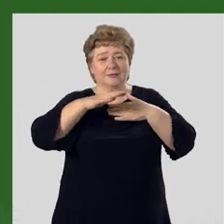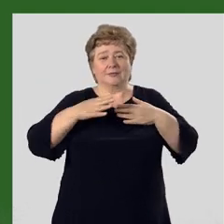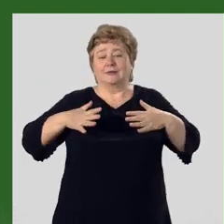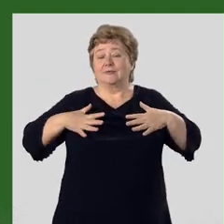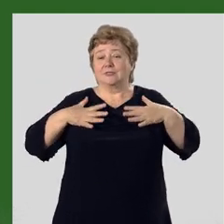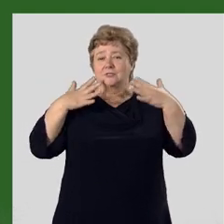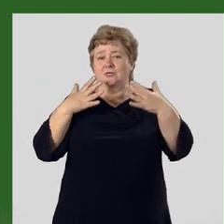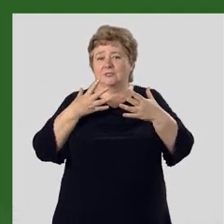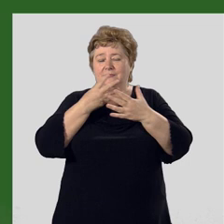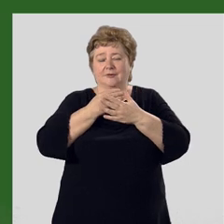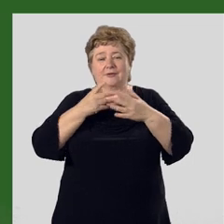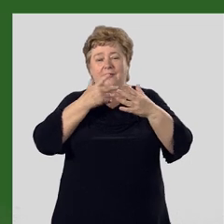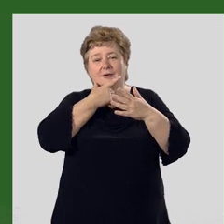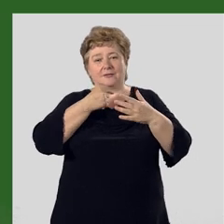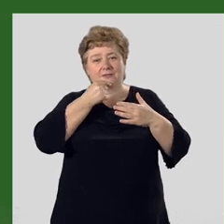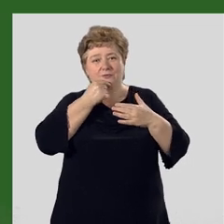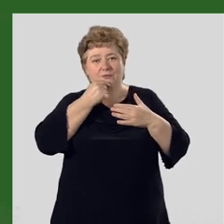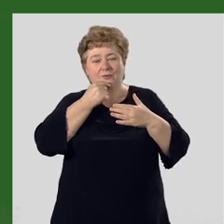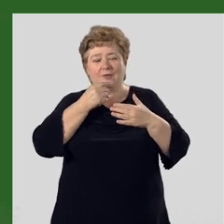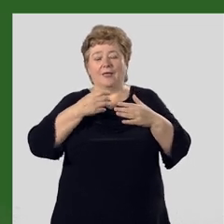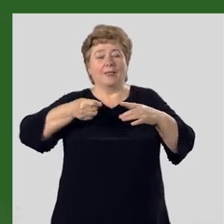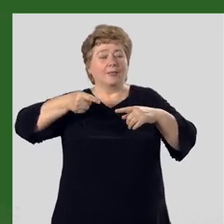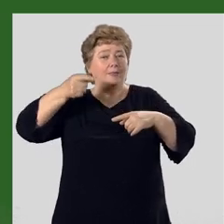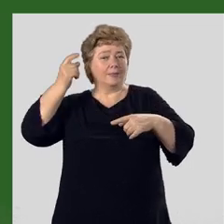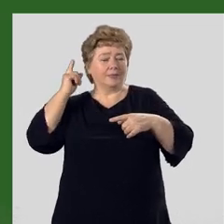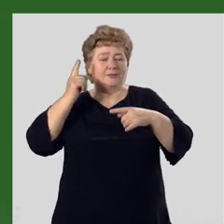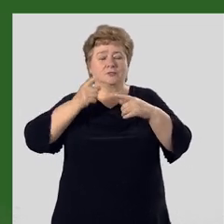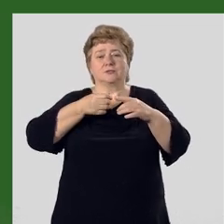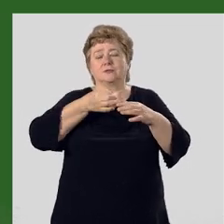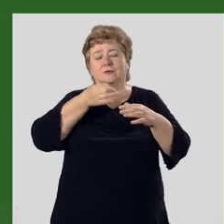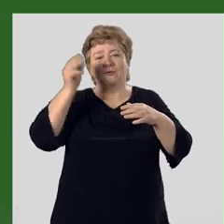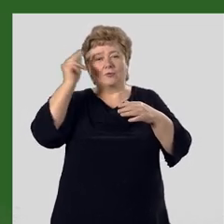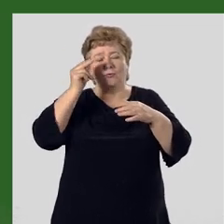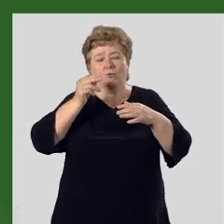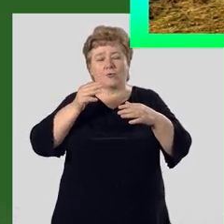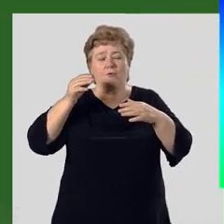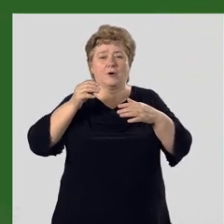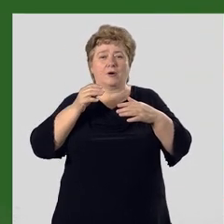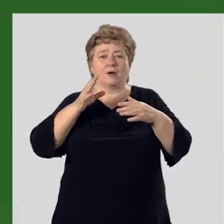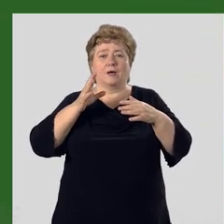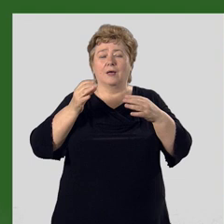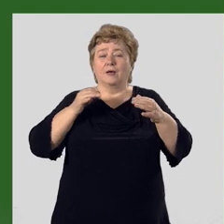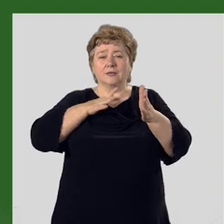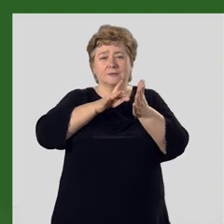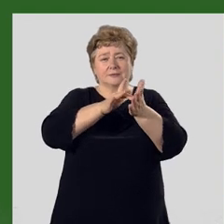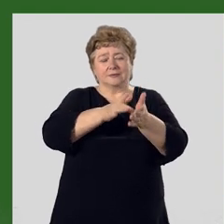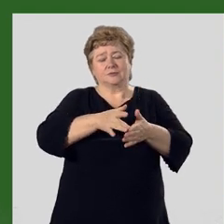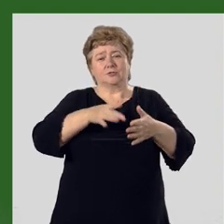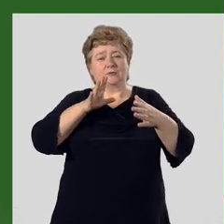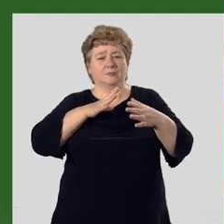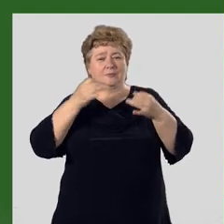восхищает своей красотой. На предыдущих уроках географии мы с вами совершили интересные